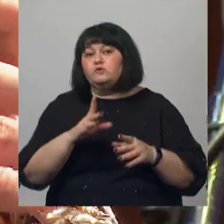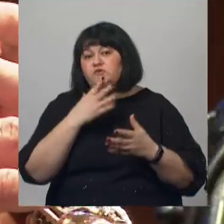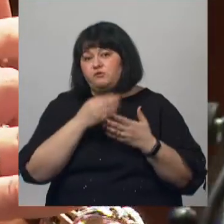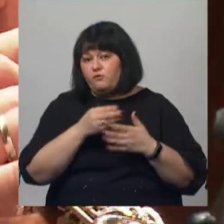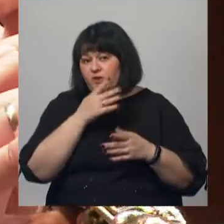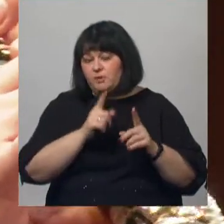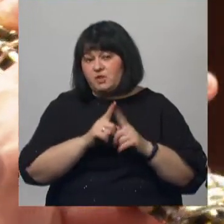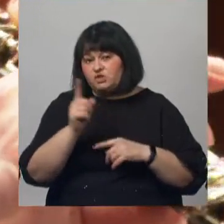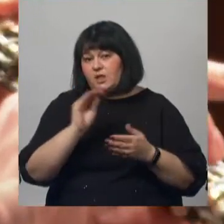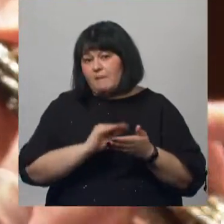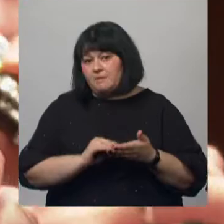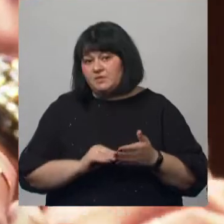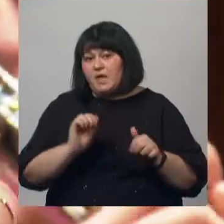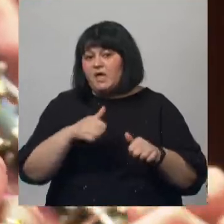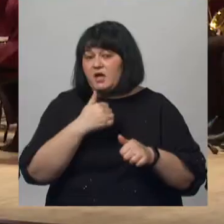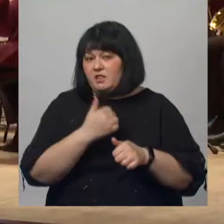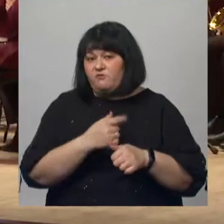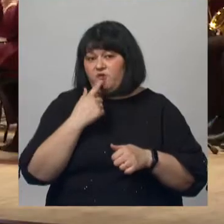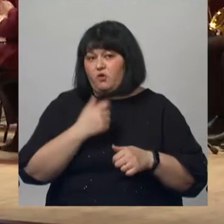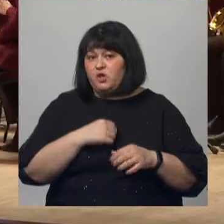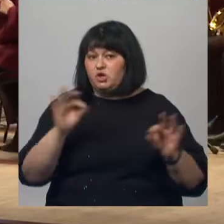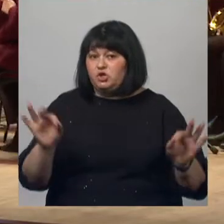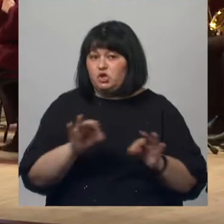композитор и главный военный дирижер страны.